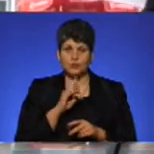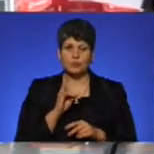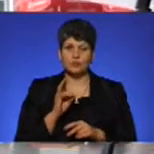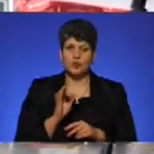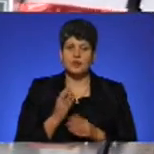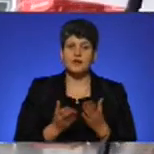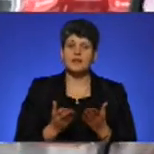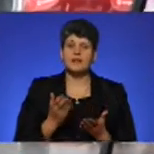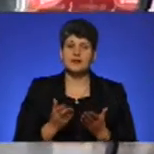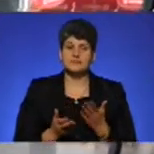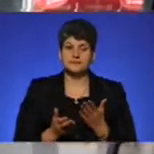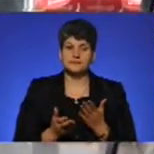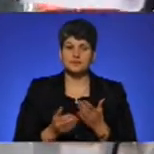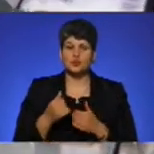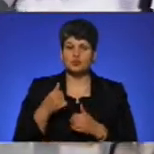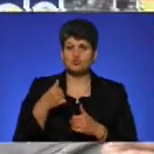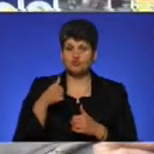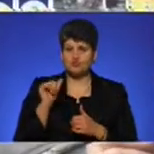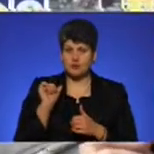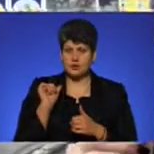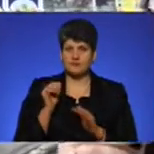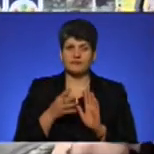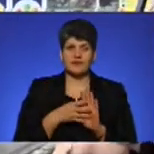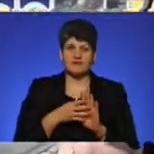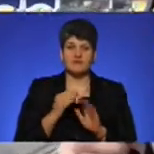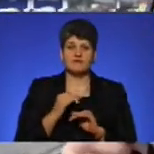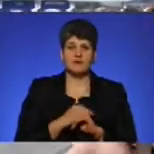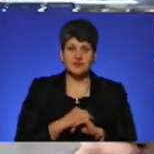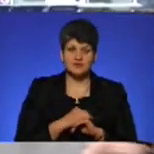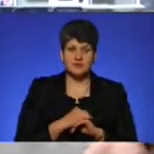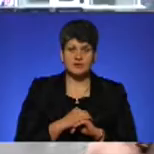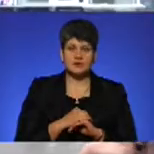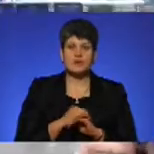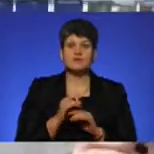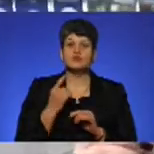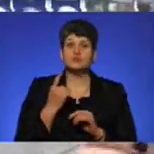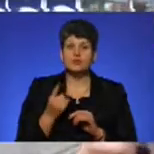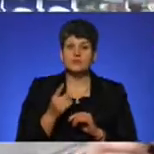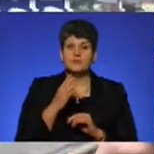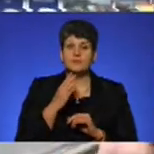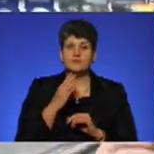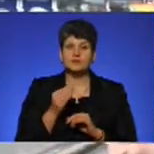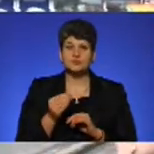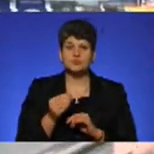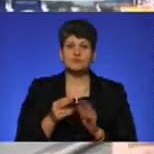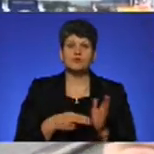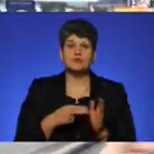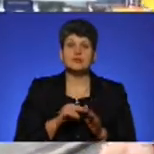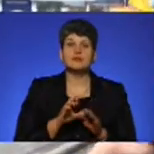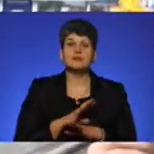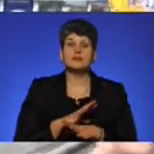учора у 9 вечора ніжодної маршрутки з вокзалу не було.